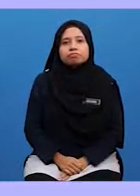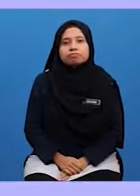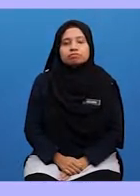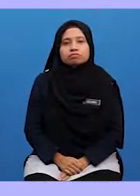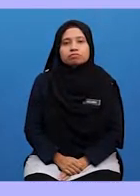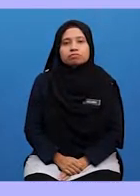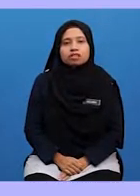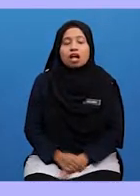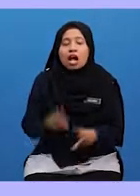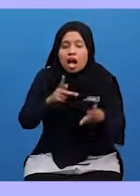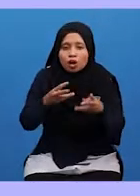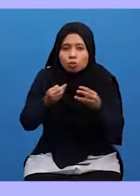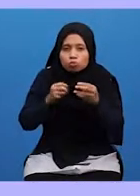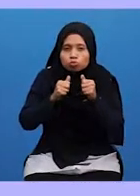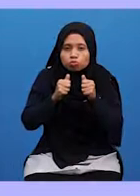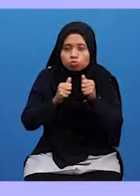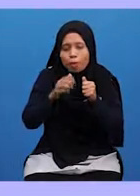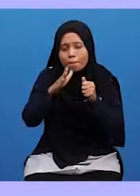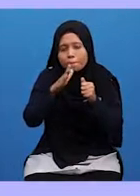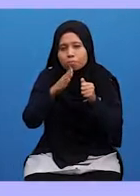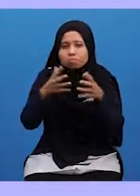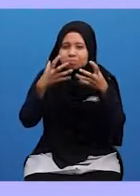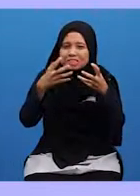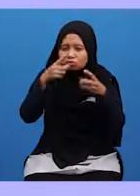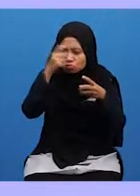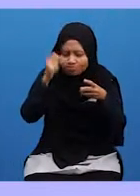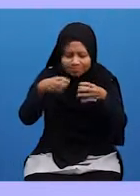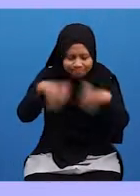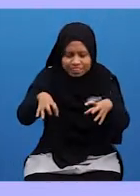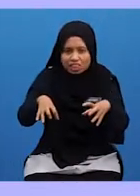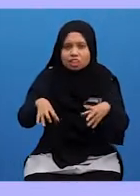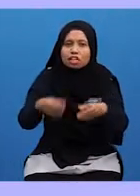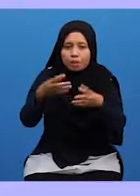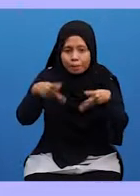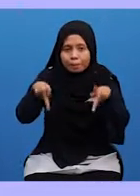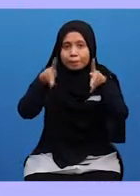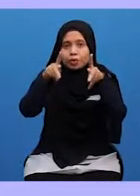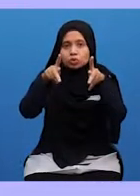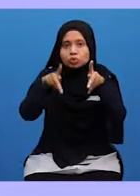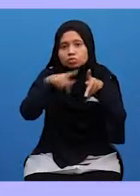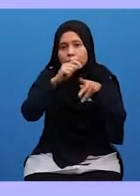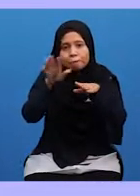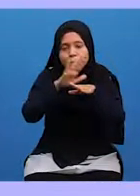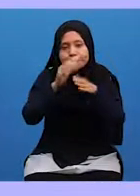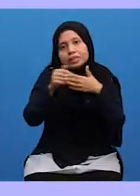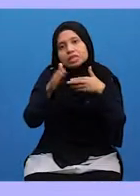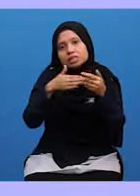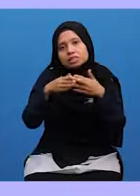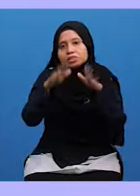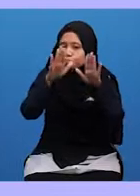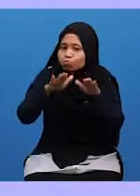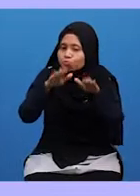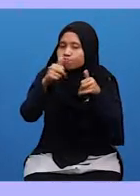Kalau nak ikut Memanglah Mama marah Sebab Kiki dah pecahkan pasu ini Tapi Mama kena puji Kiki Sebab